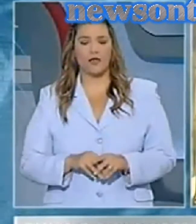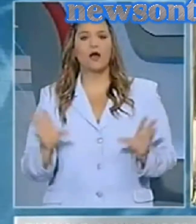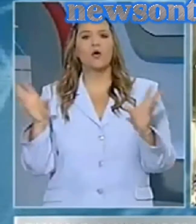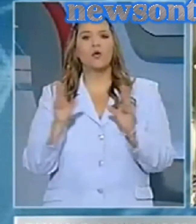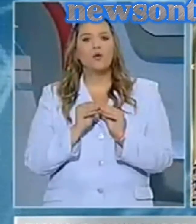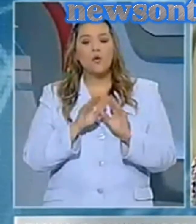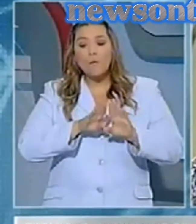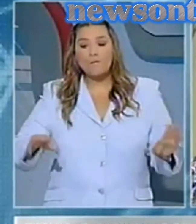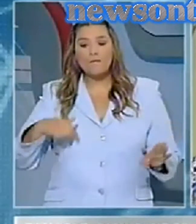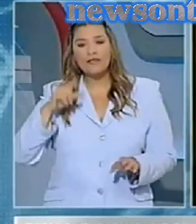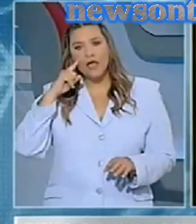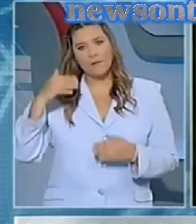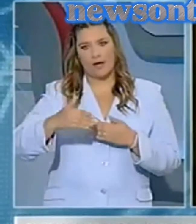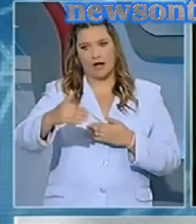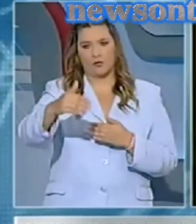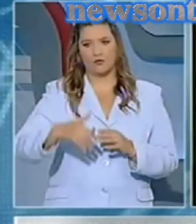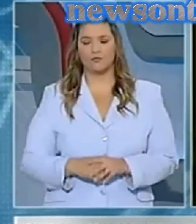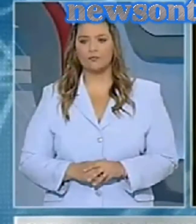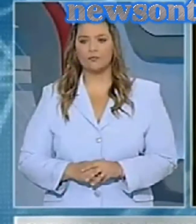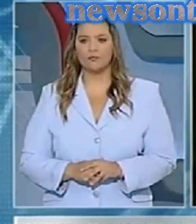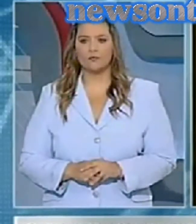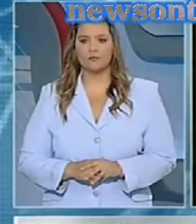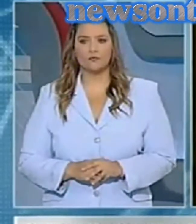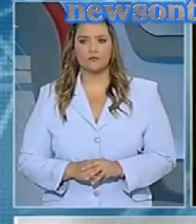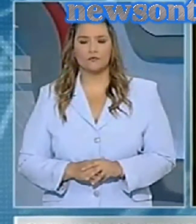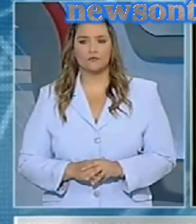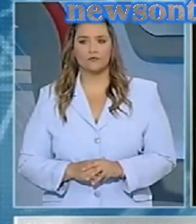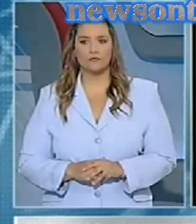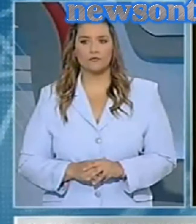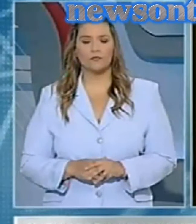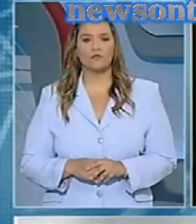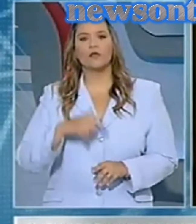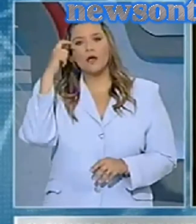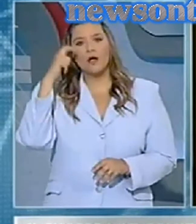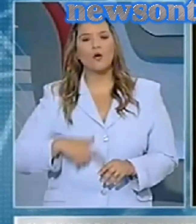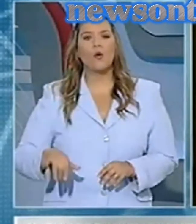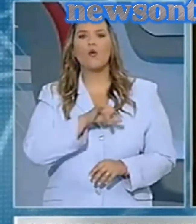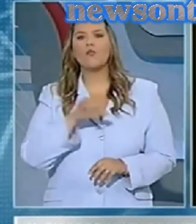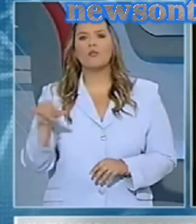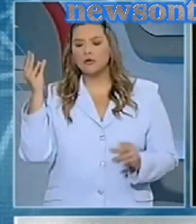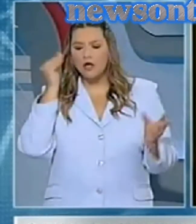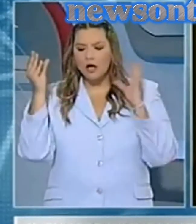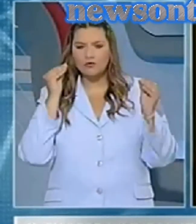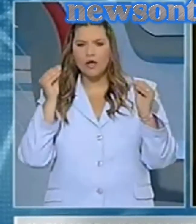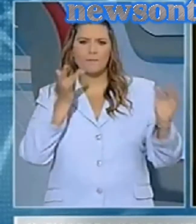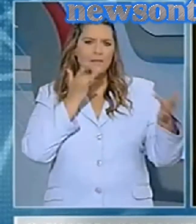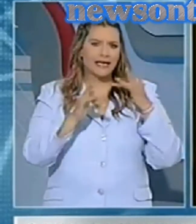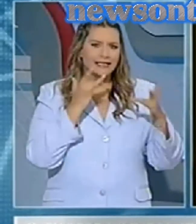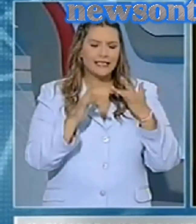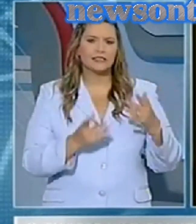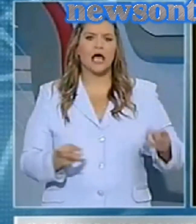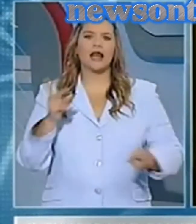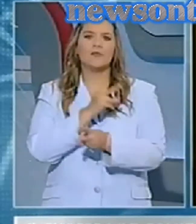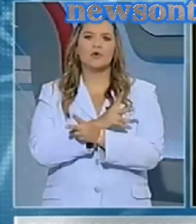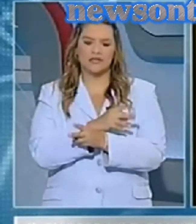παιδιών μας. Ποτέ δεν εξέλαβα σε σοβαρά το σενάριο των παρετήσεων και των απειρωματικών